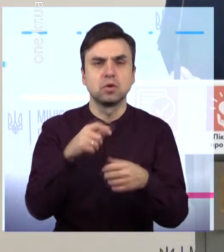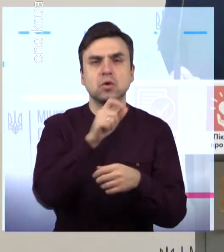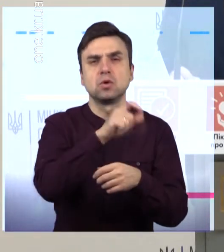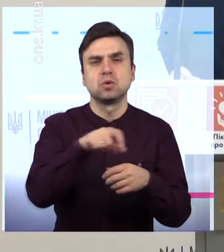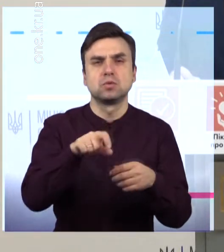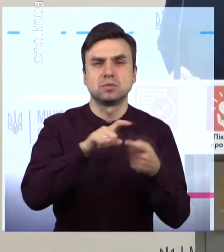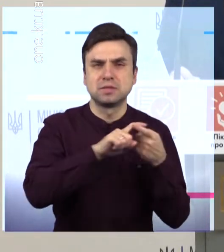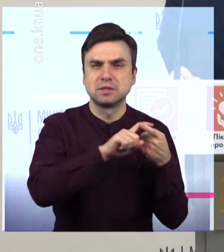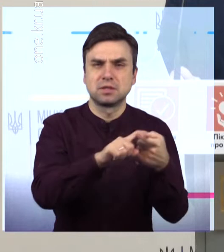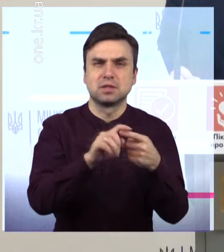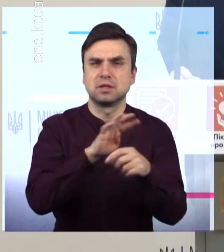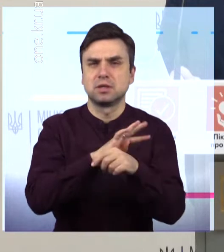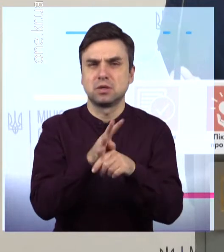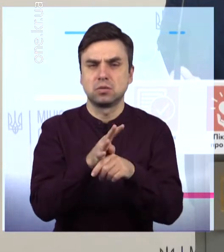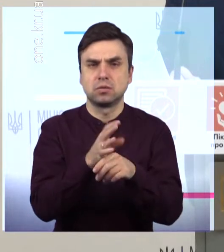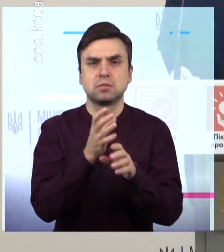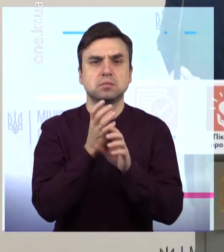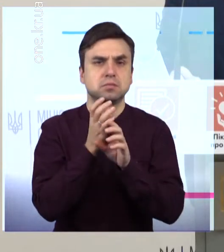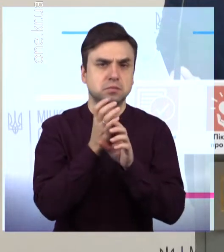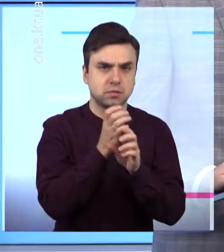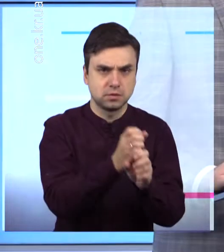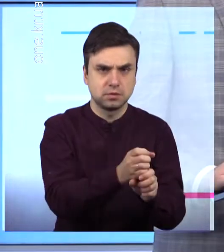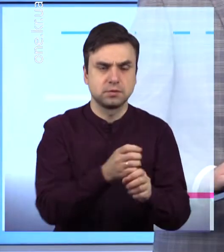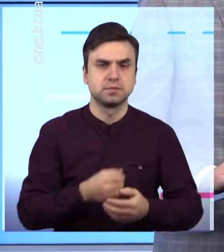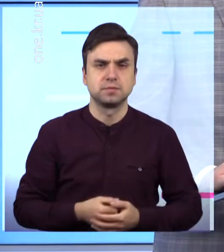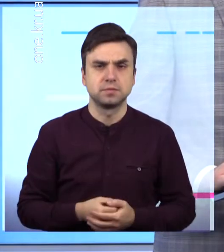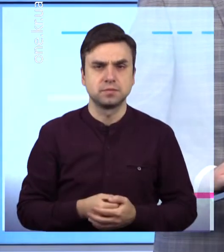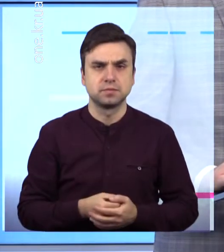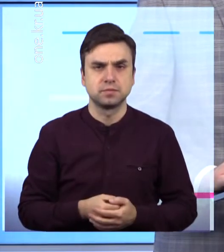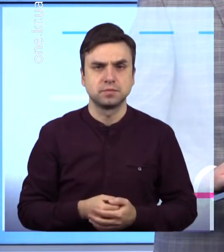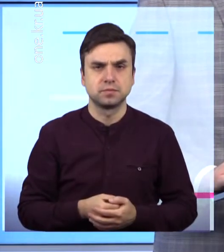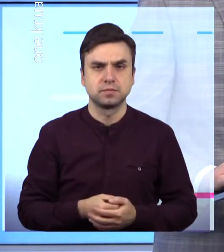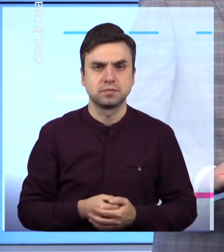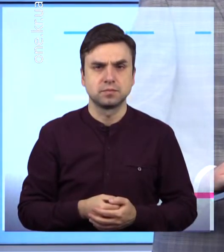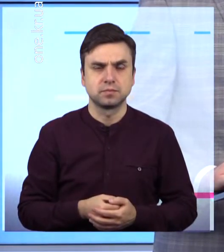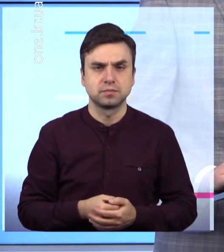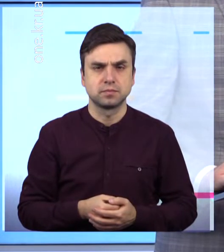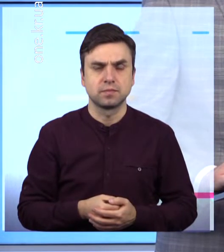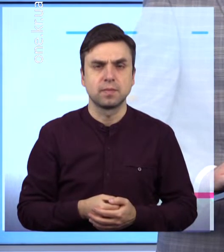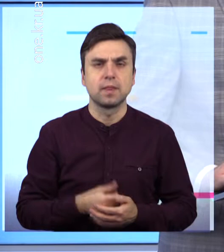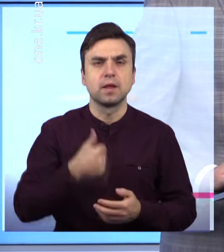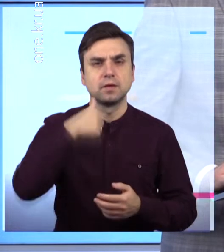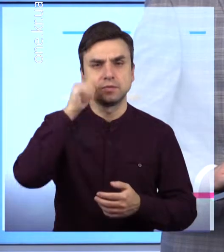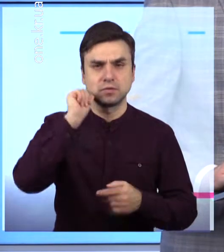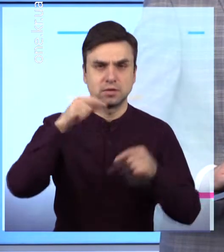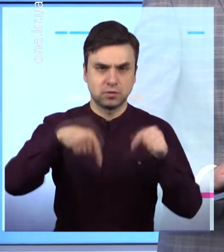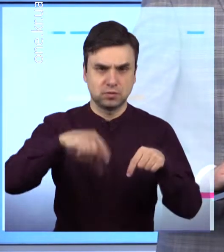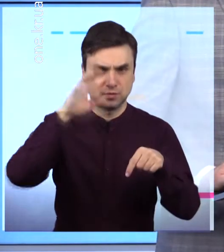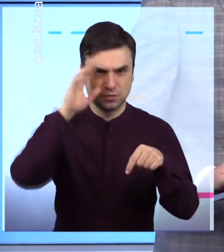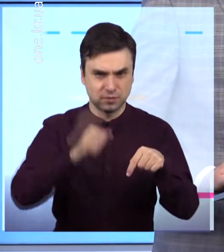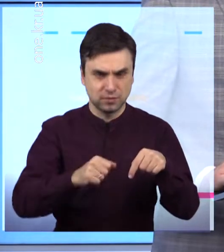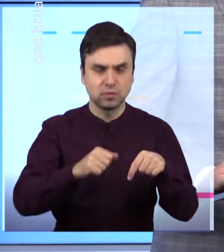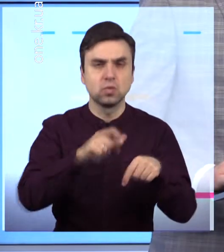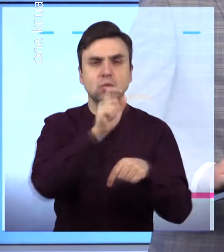випадків За минулу добу у Кривому Розі виявилися 48 нових випадків